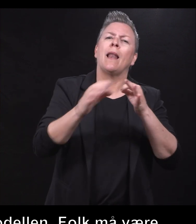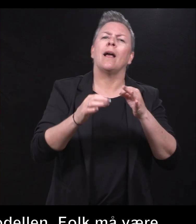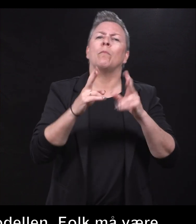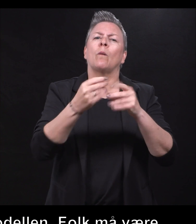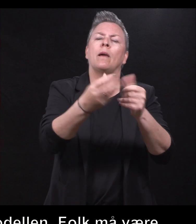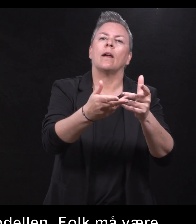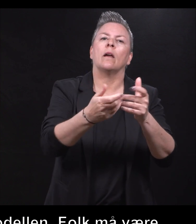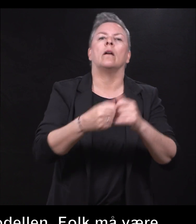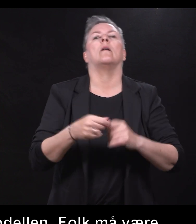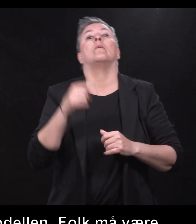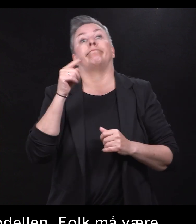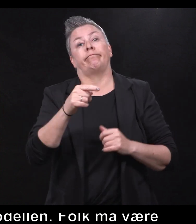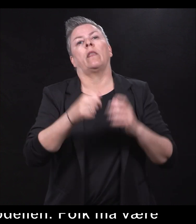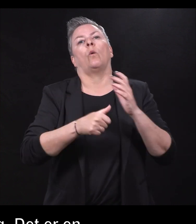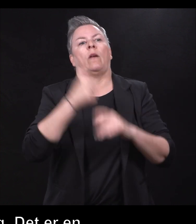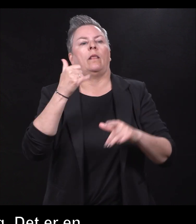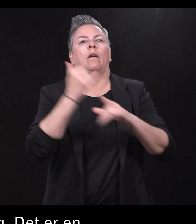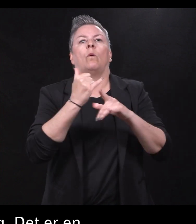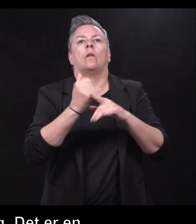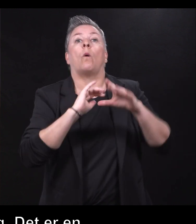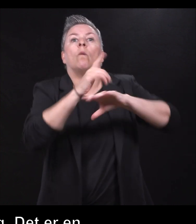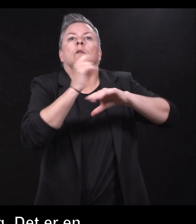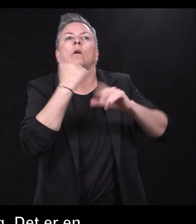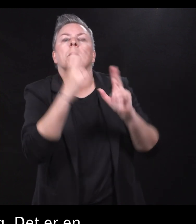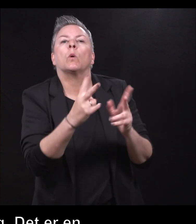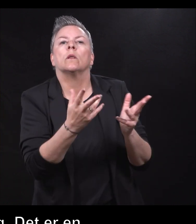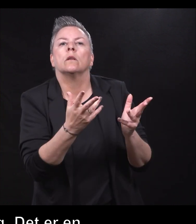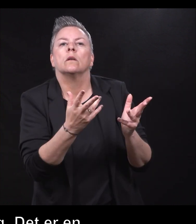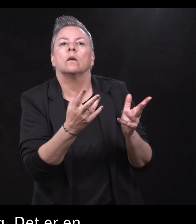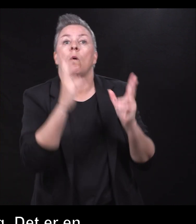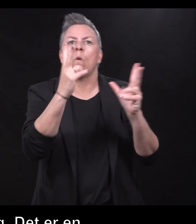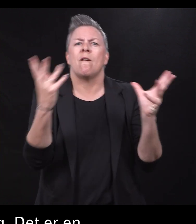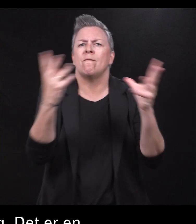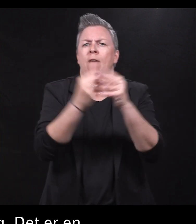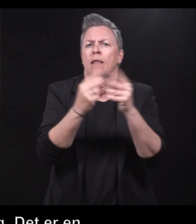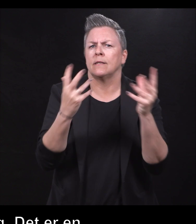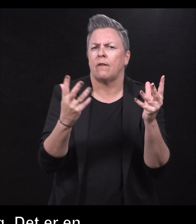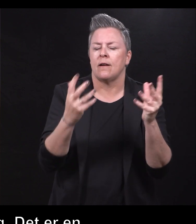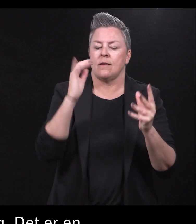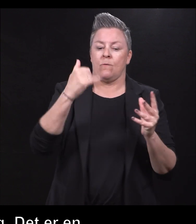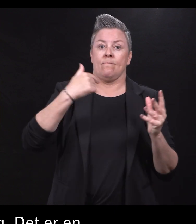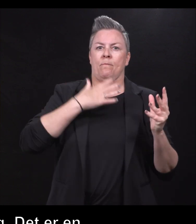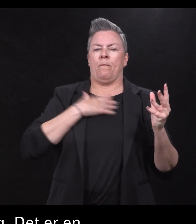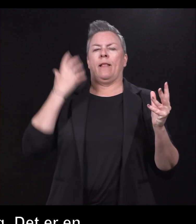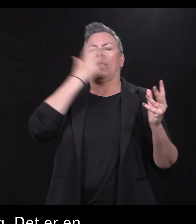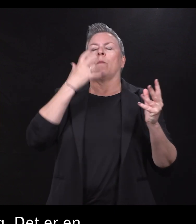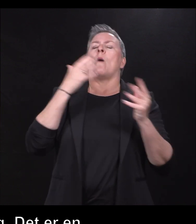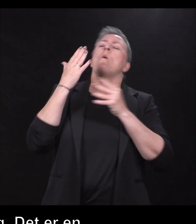sammenheng med hvordan dette overskuddet brukes. Og så er det en felles nevner her, for jeg drømmer om å seile